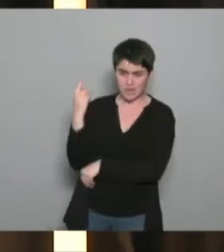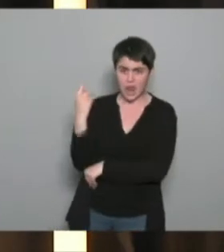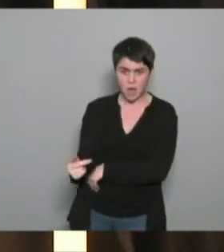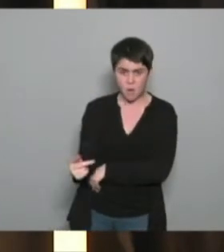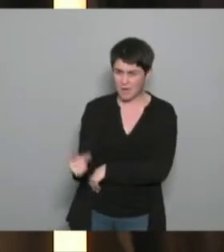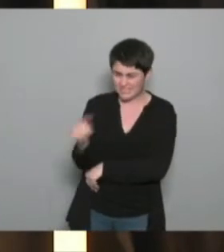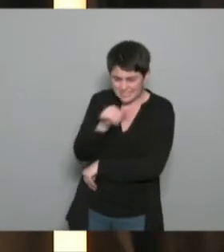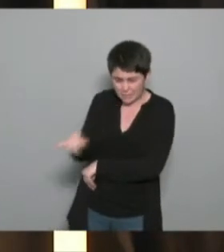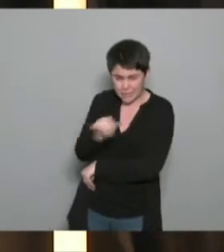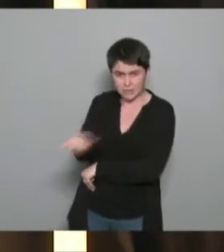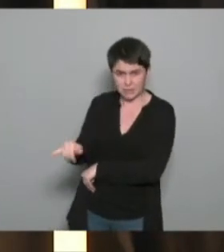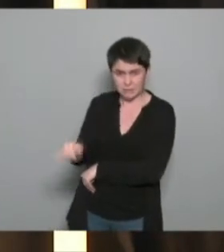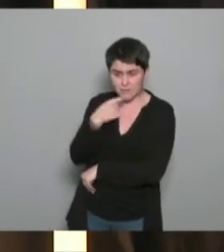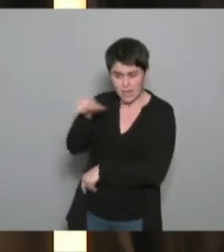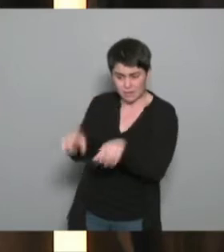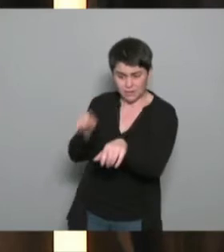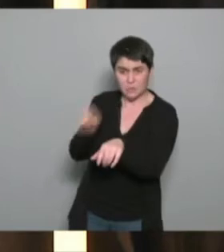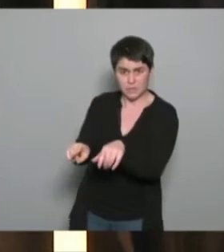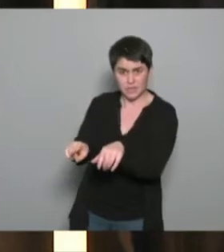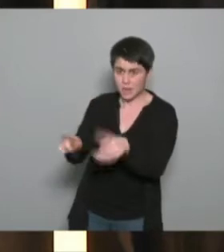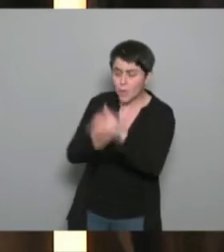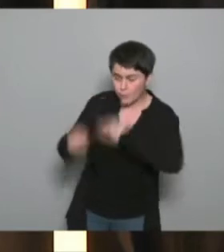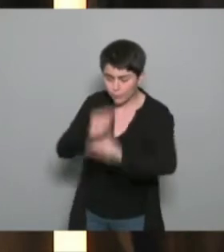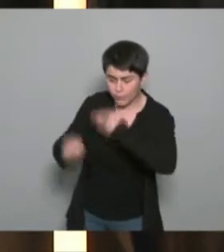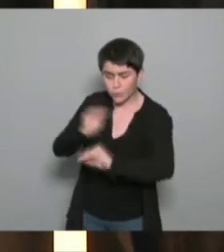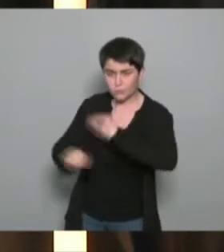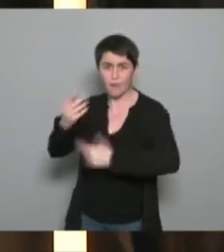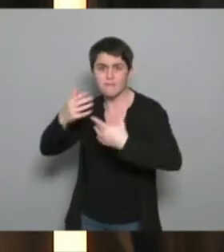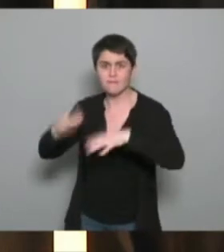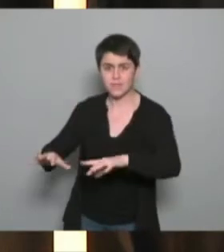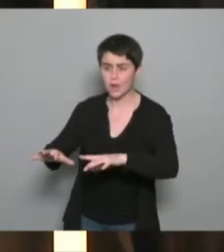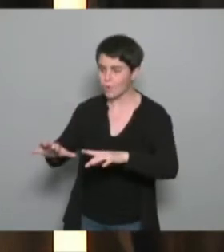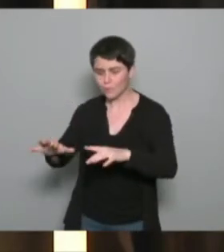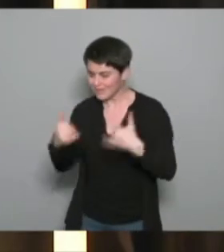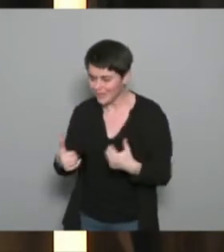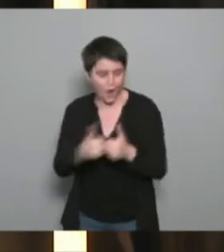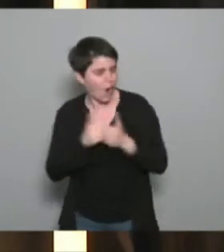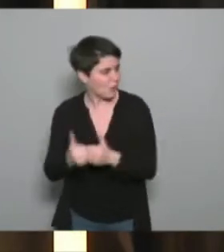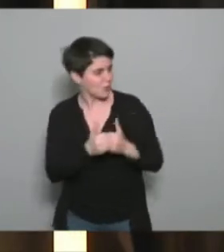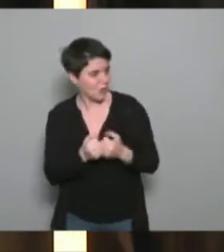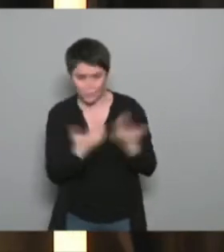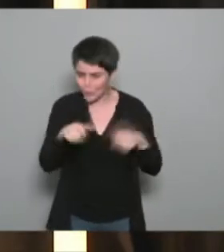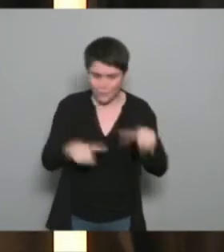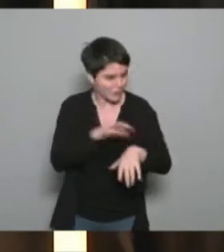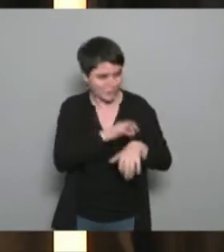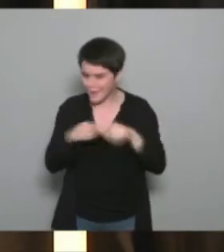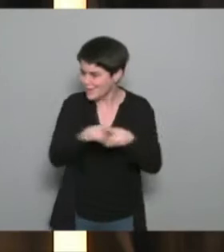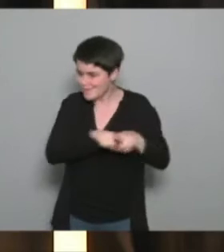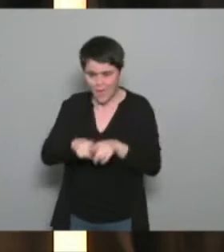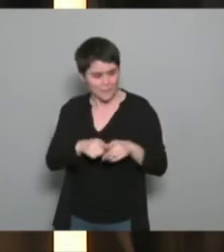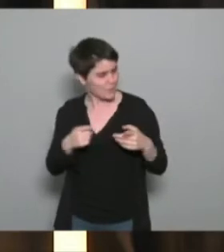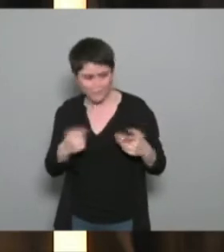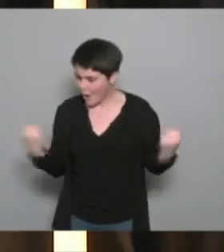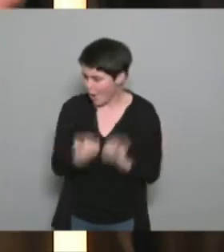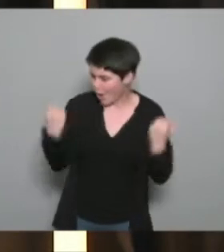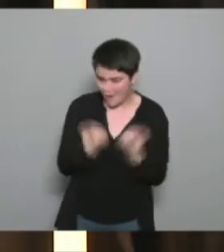-là, une fois qu'elles sortent de votre dispositif, en fait, elles apprécient votre dispositif. On est ensemble, on a la même pathologie, on pratique ensemble. Ce qu'ils veulent après, ils veulent bien